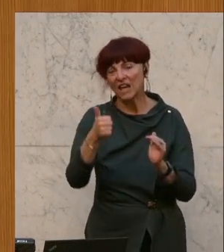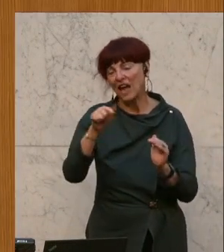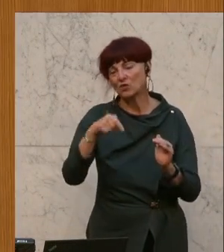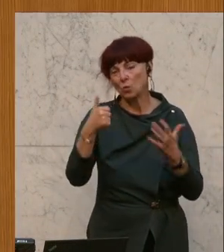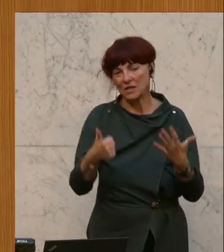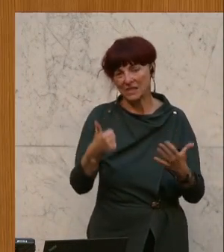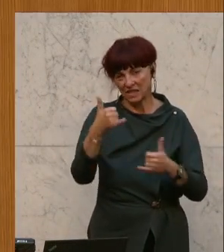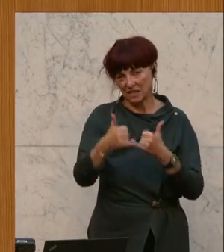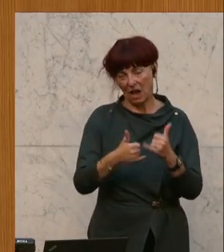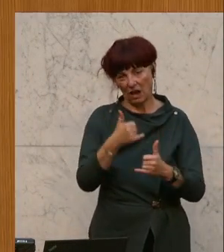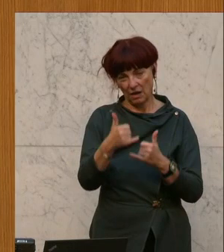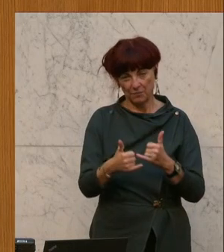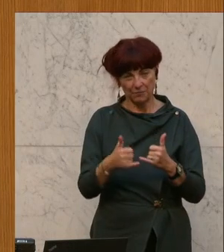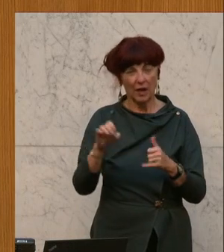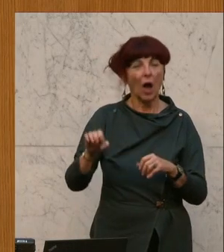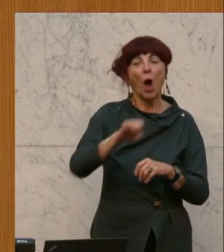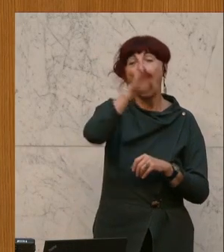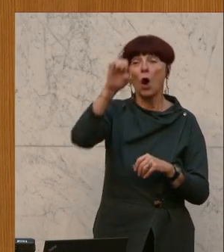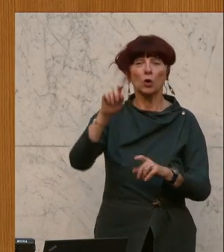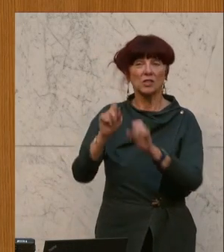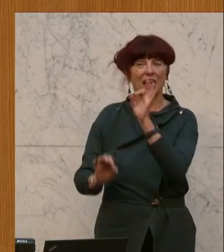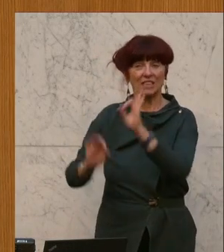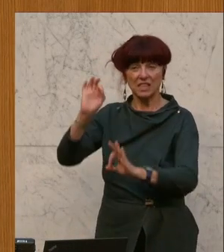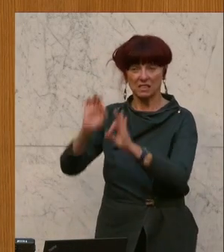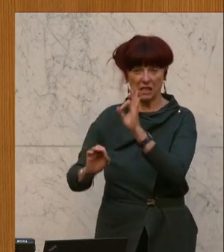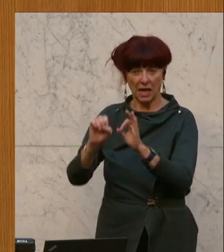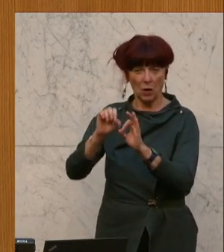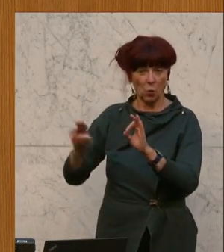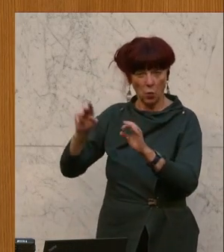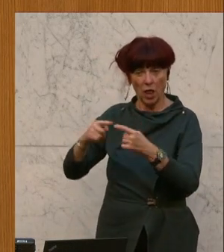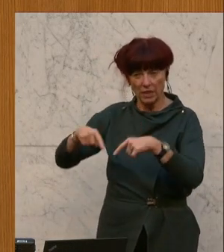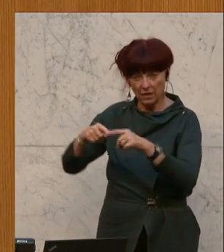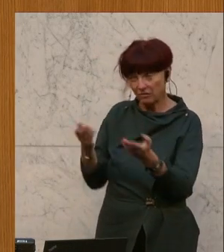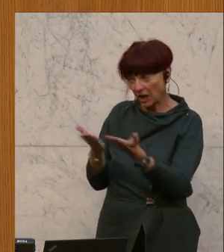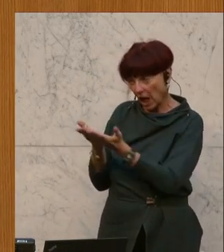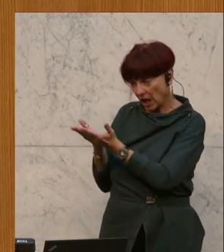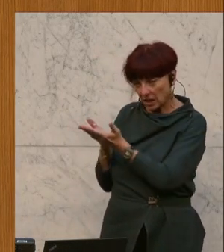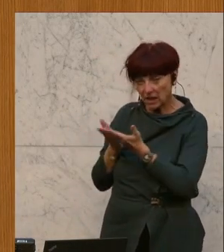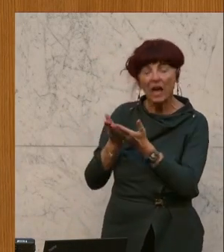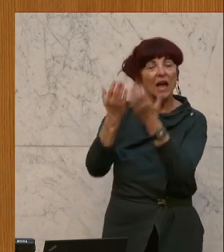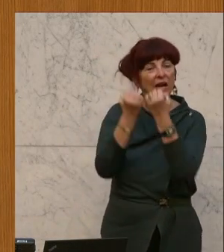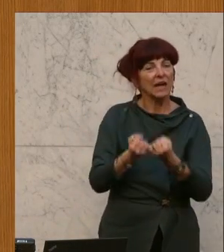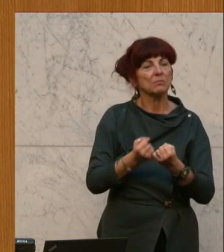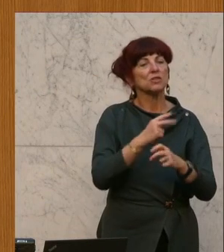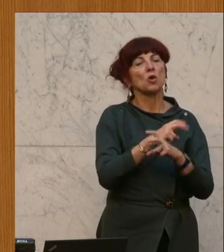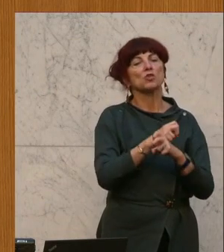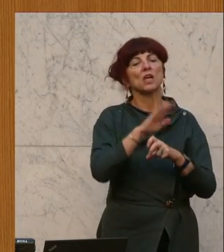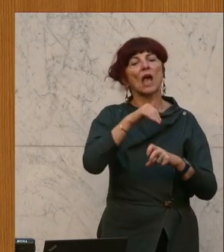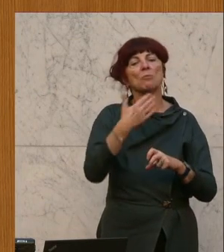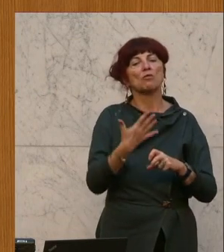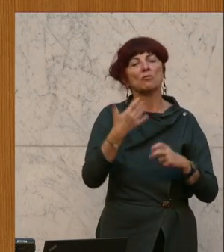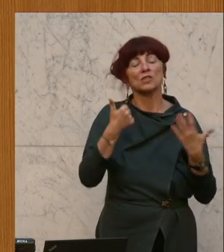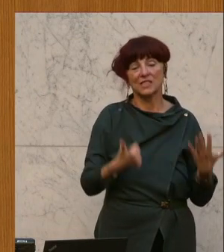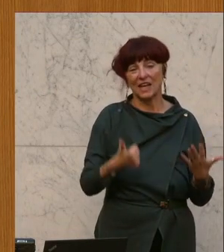Eurostat-Erhebung im Vergleich alle EU-Länder ergab, dass die Österreicherinnen und Österreicher ab dem 65. Lebensjahr